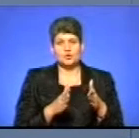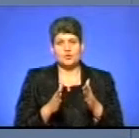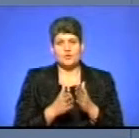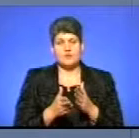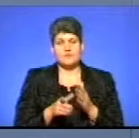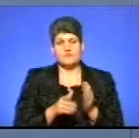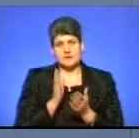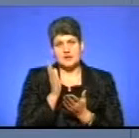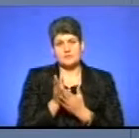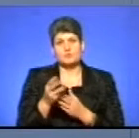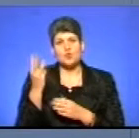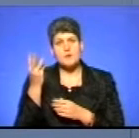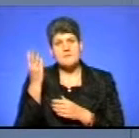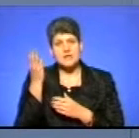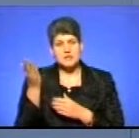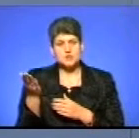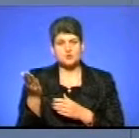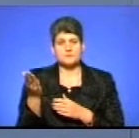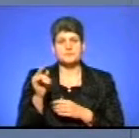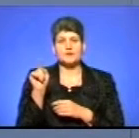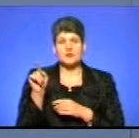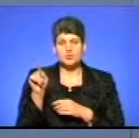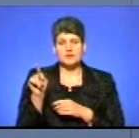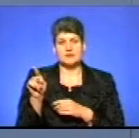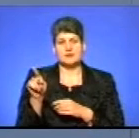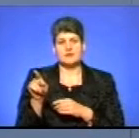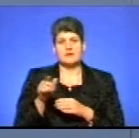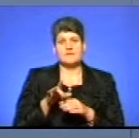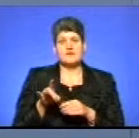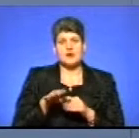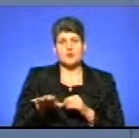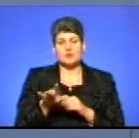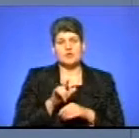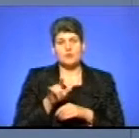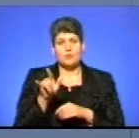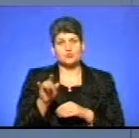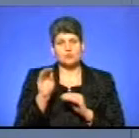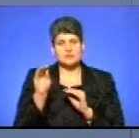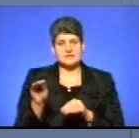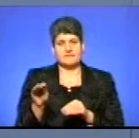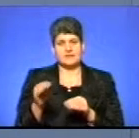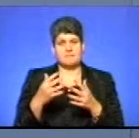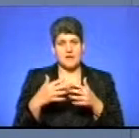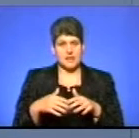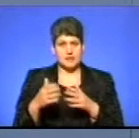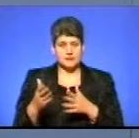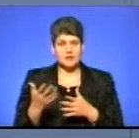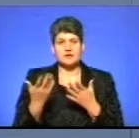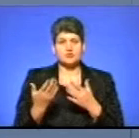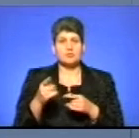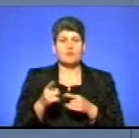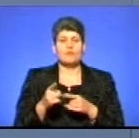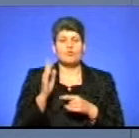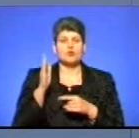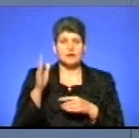напрямку Хмельницького, туди, в районі аеропорту поставити також прилади, якщо нам в подальшому